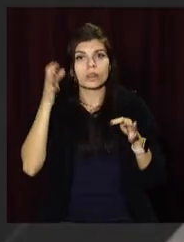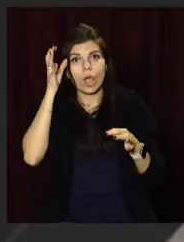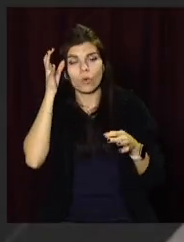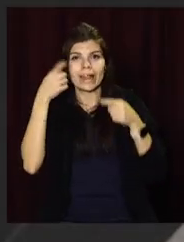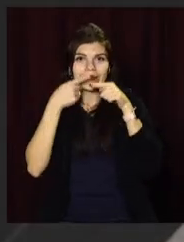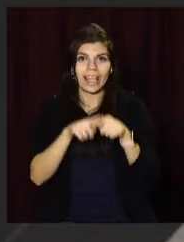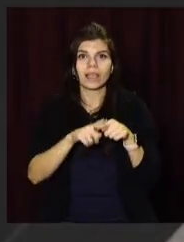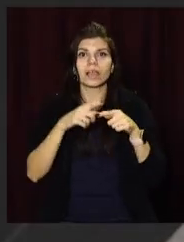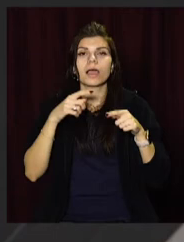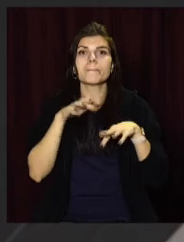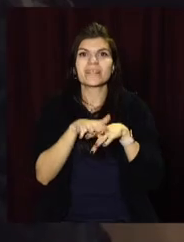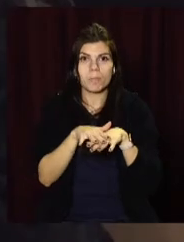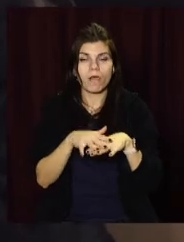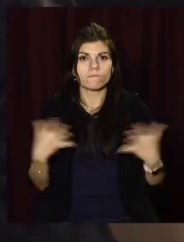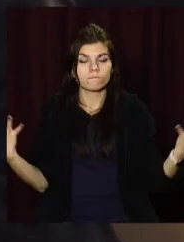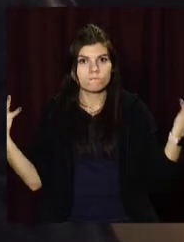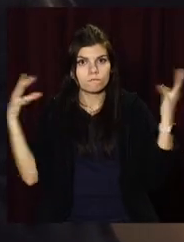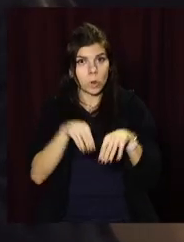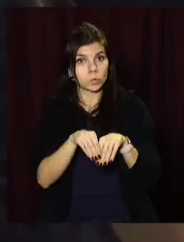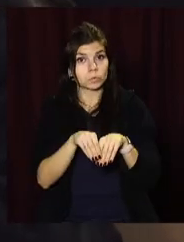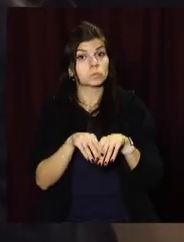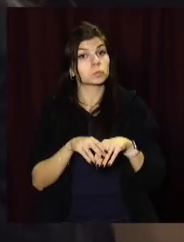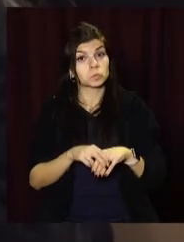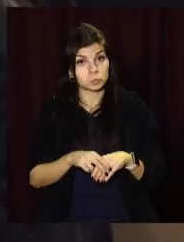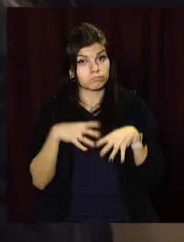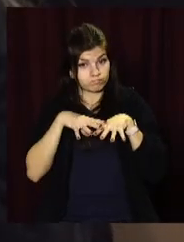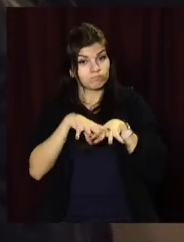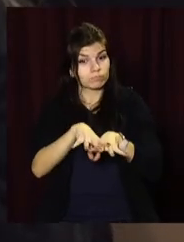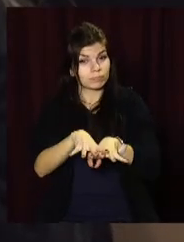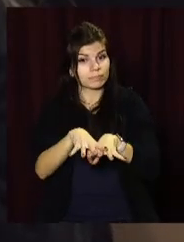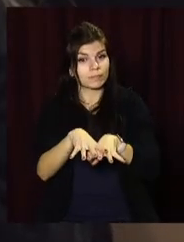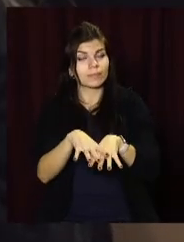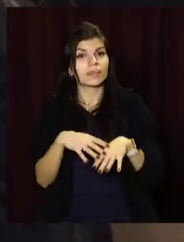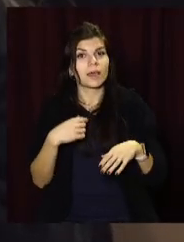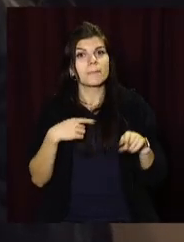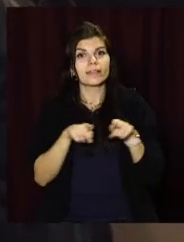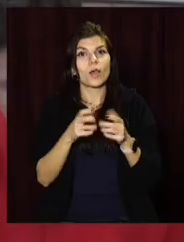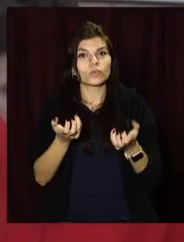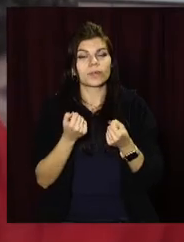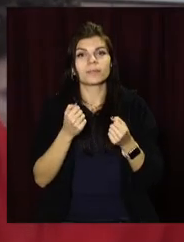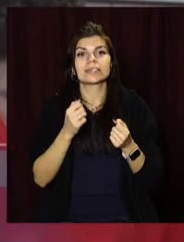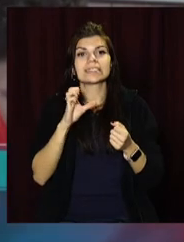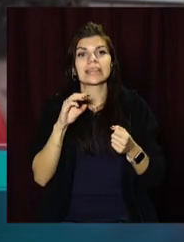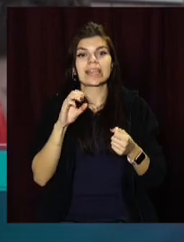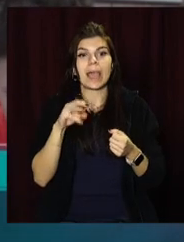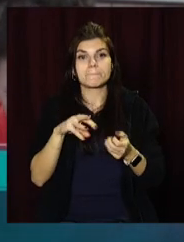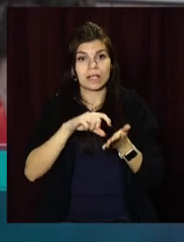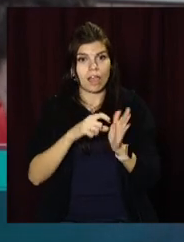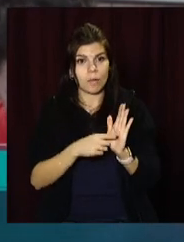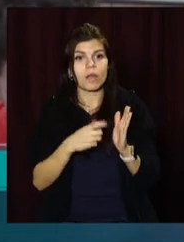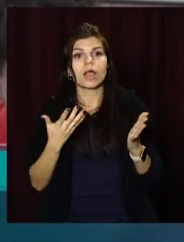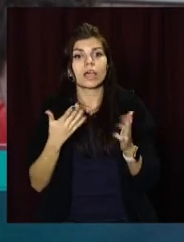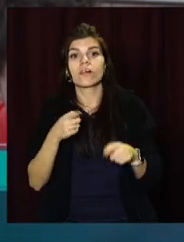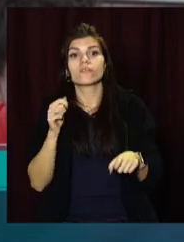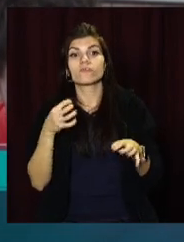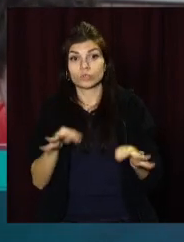техніку, творчість та математику. Ми отримали такий чудовий STEM-кабінет і датчики, які